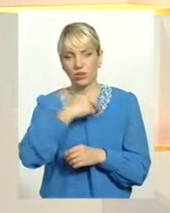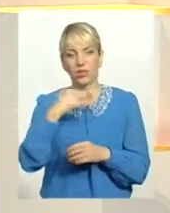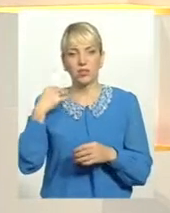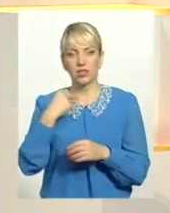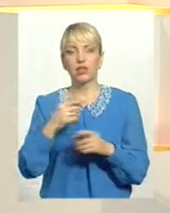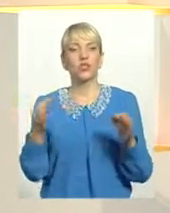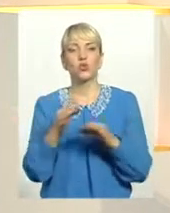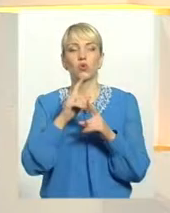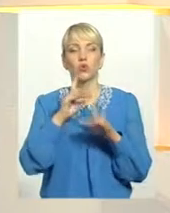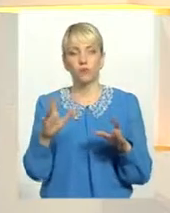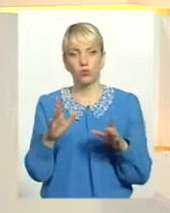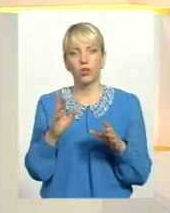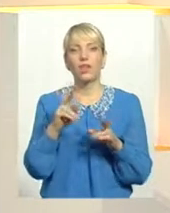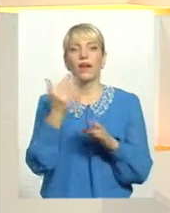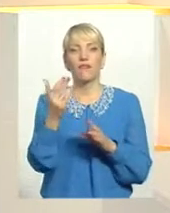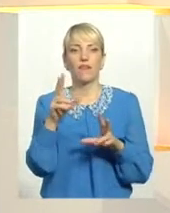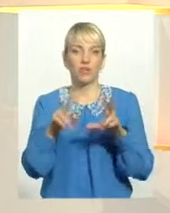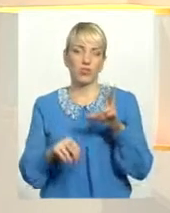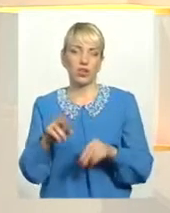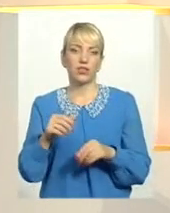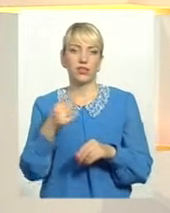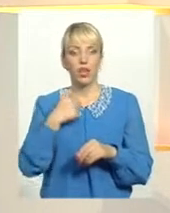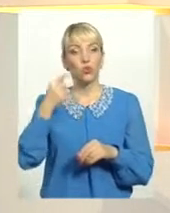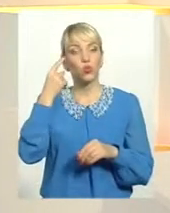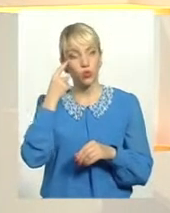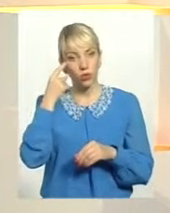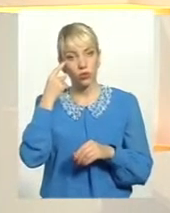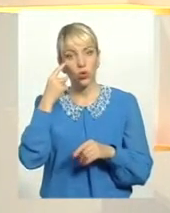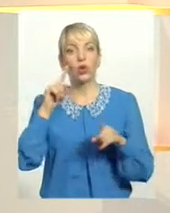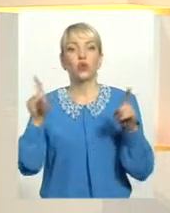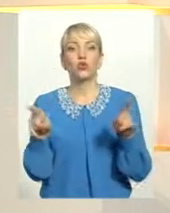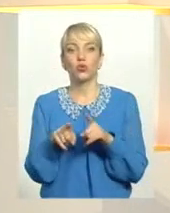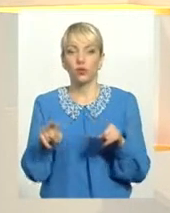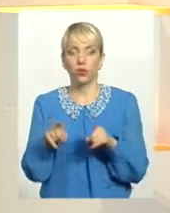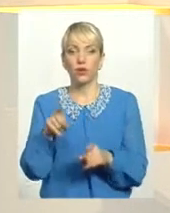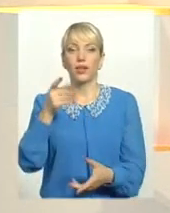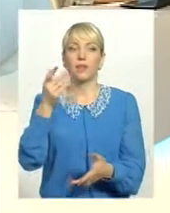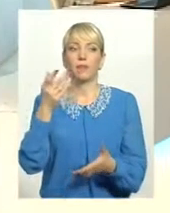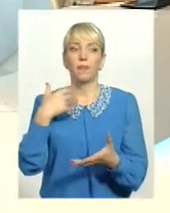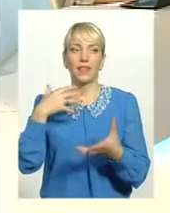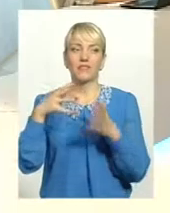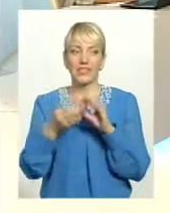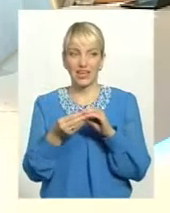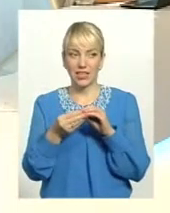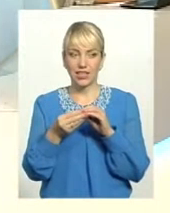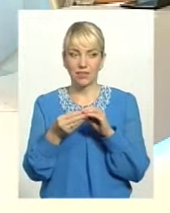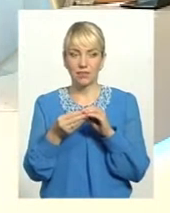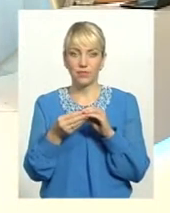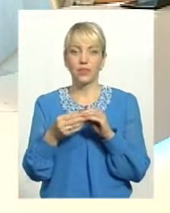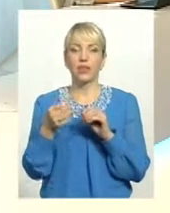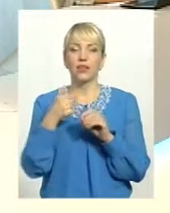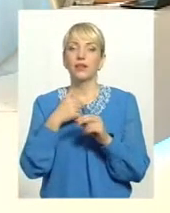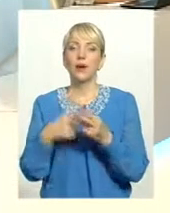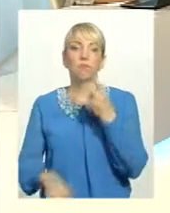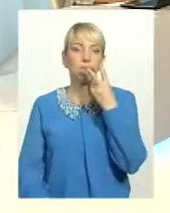Валерій Петрович, як ви вважаєте? Я думаю, що я взагалі-то оптиміст. І я